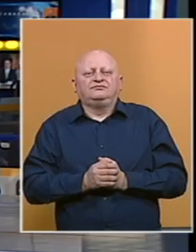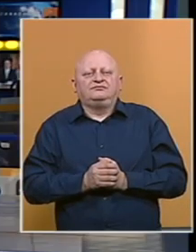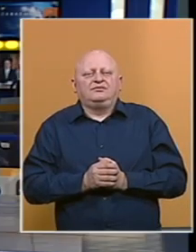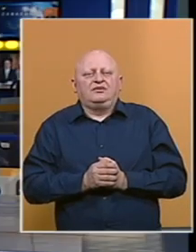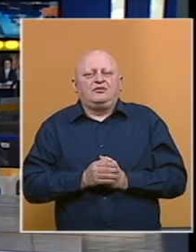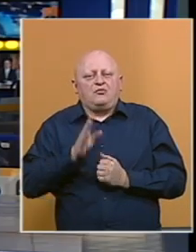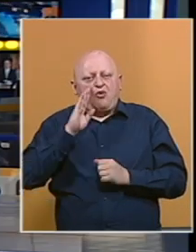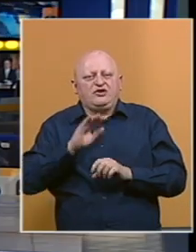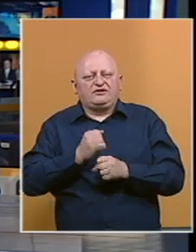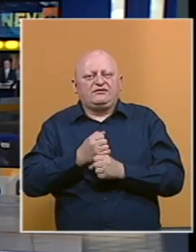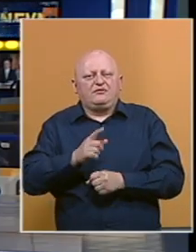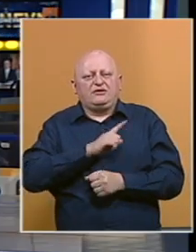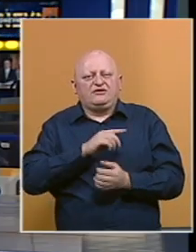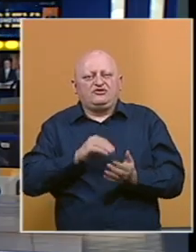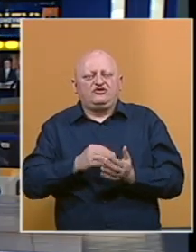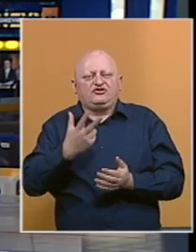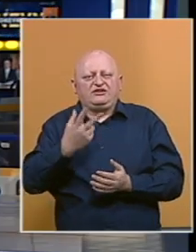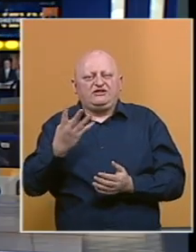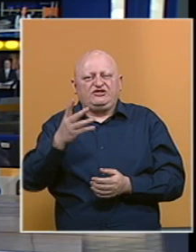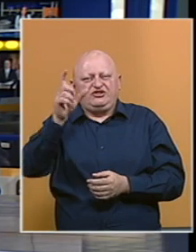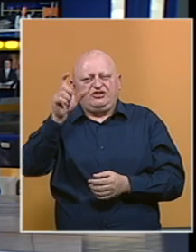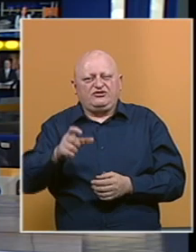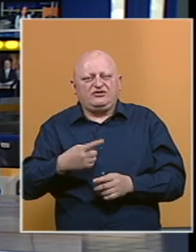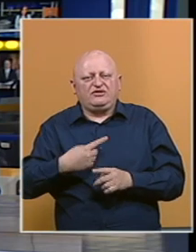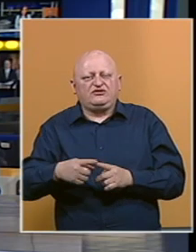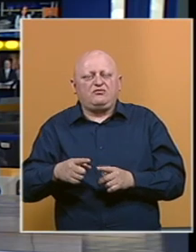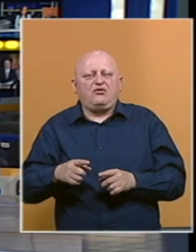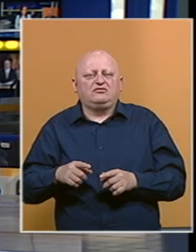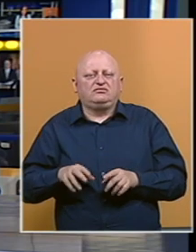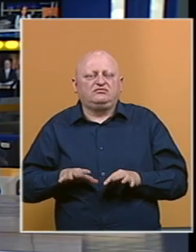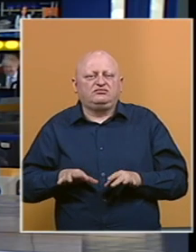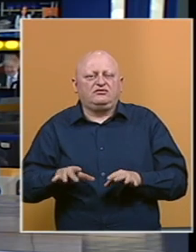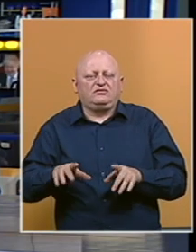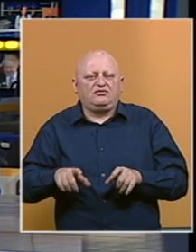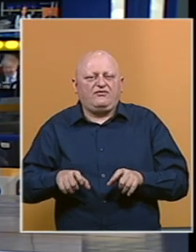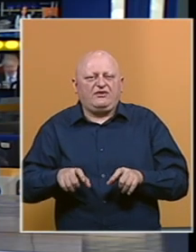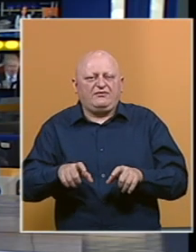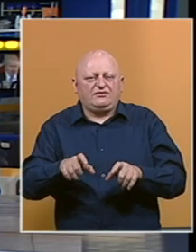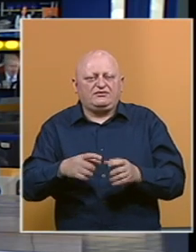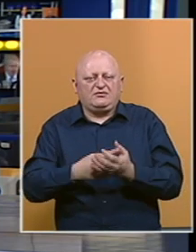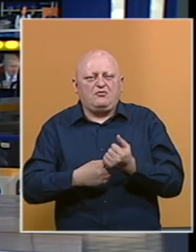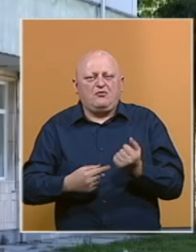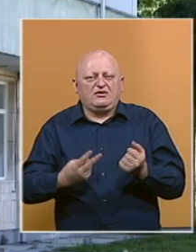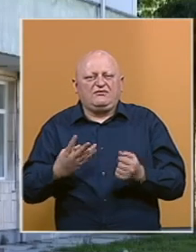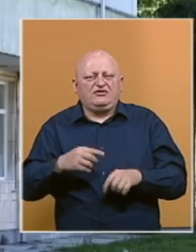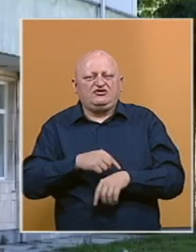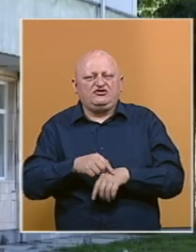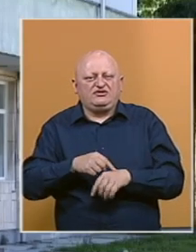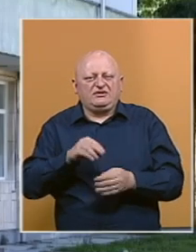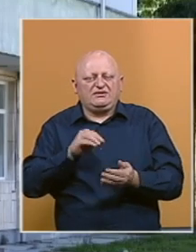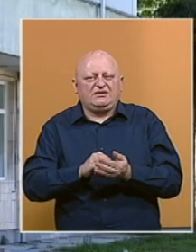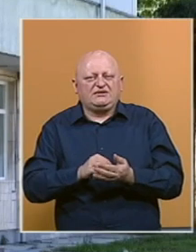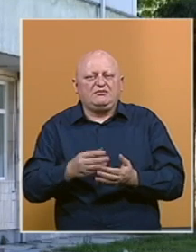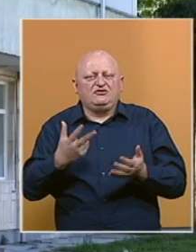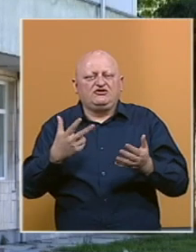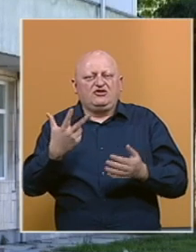U Bosni i Hercegovini preminule su još 34 osobe uslijed posljedica izazvanih koronavirusom. U posljednja 24